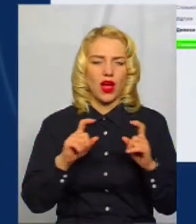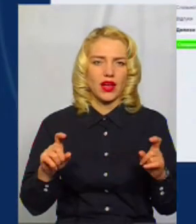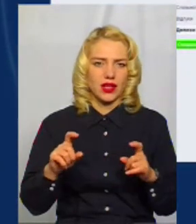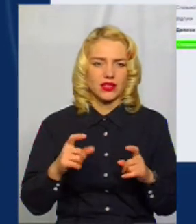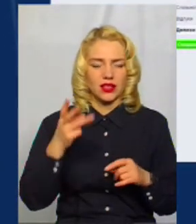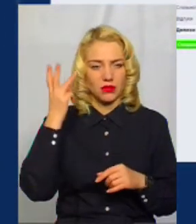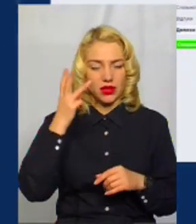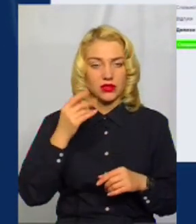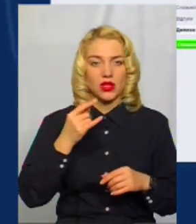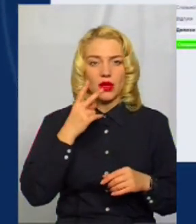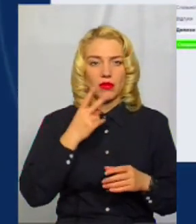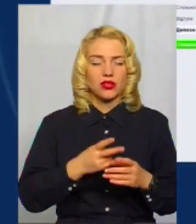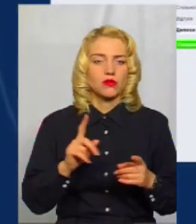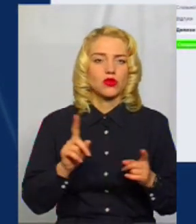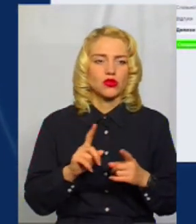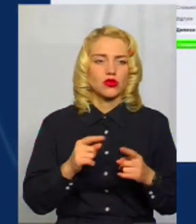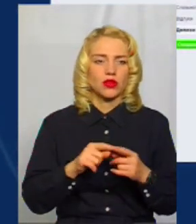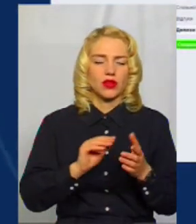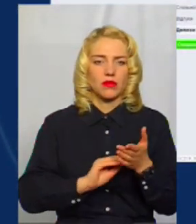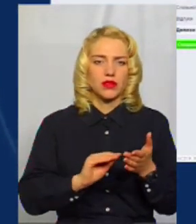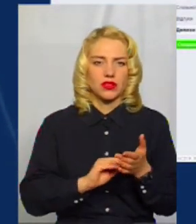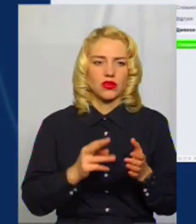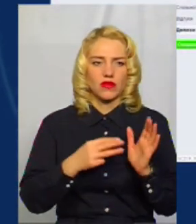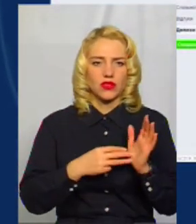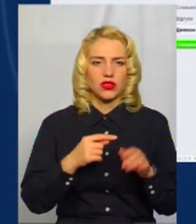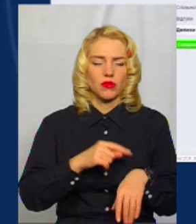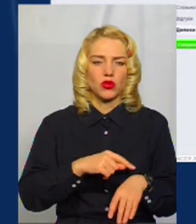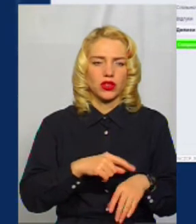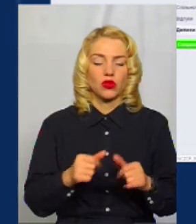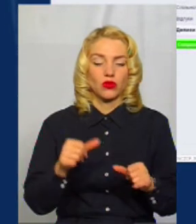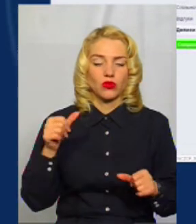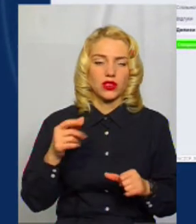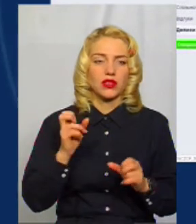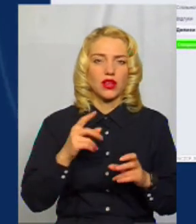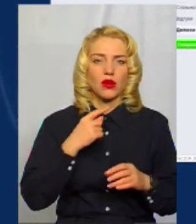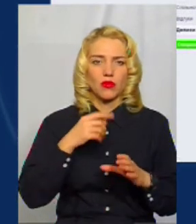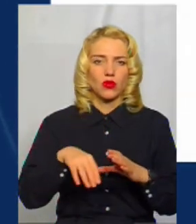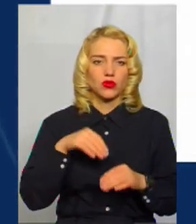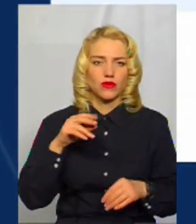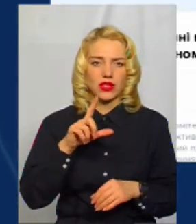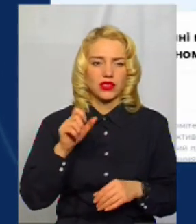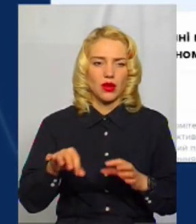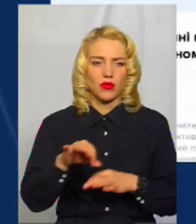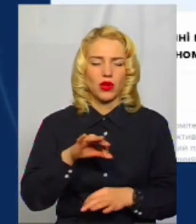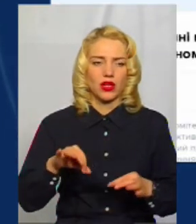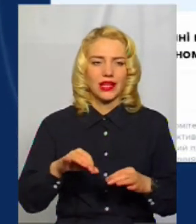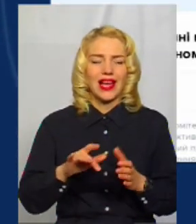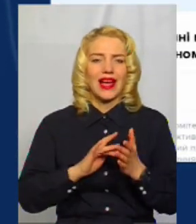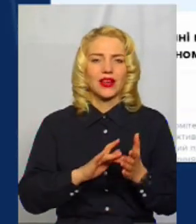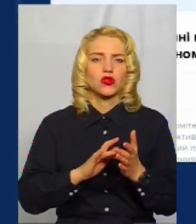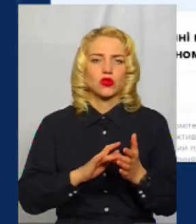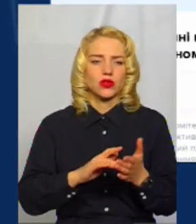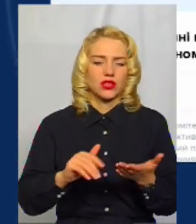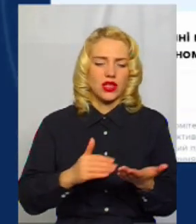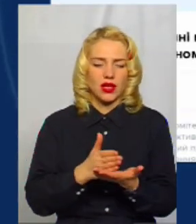скрін на екранях, вони написали допис 8 годин тому назад, де розповіли, як проголосувати за проєкт ескурсійні маршрути